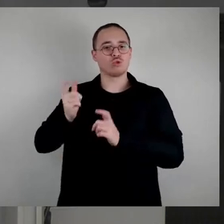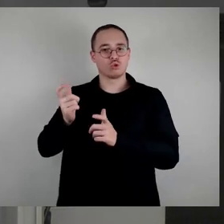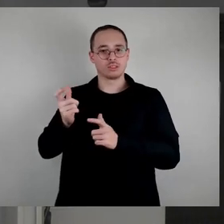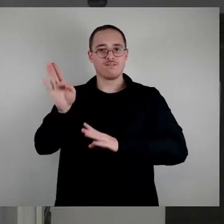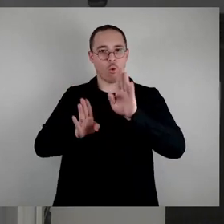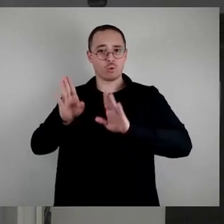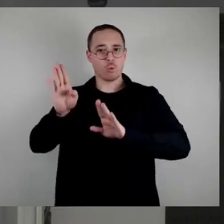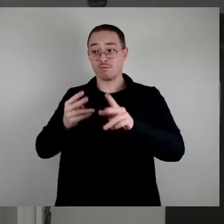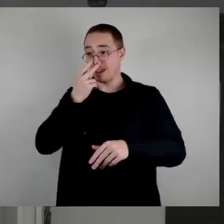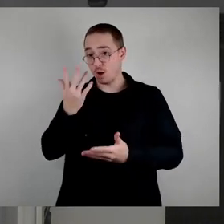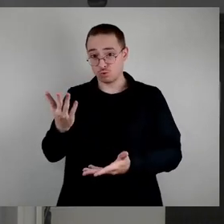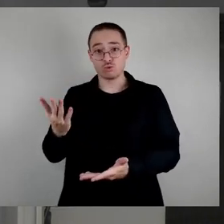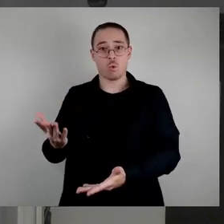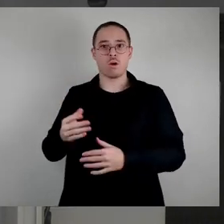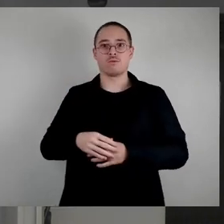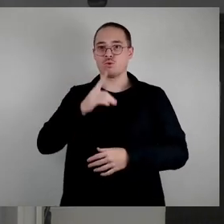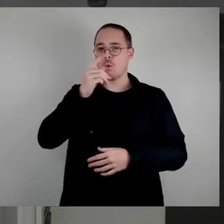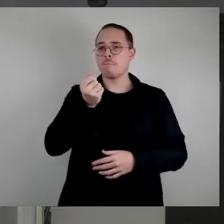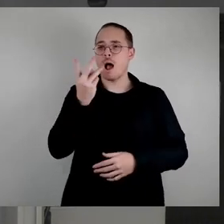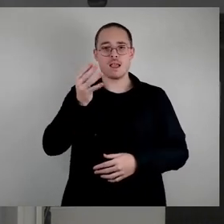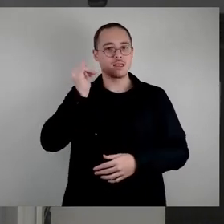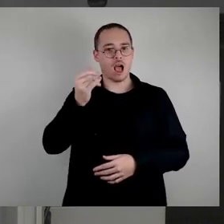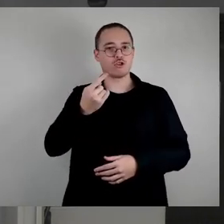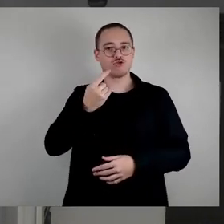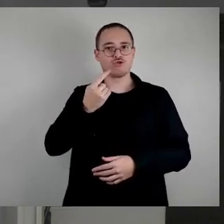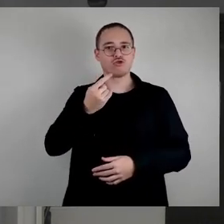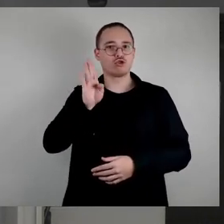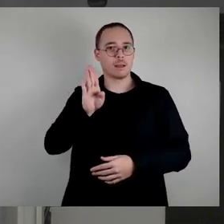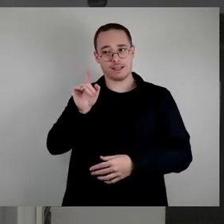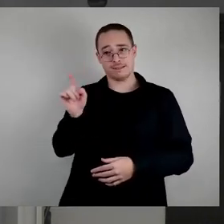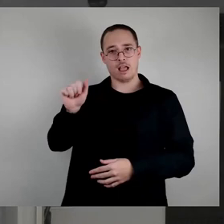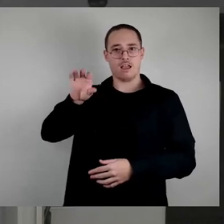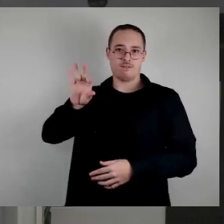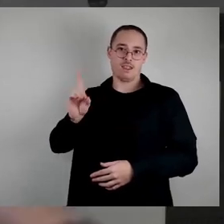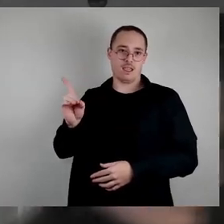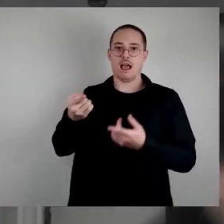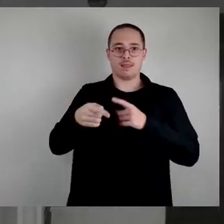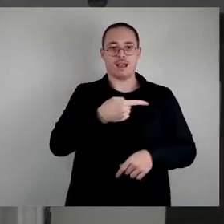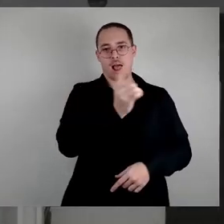alle einig, die einzigen Ja-Stimmen gab es von der AfD. Und wir lehnen das natürlich ab. Vielen Dank.